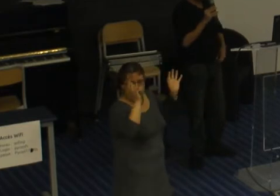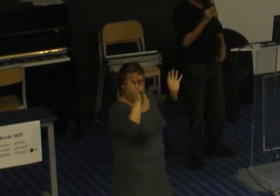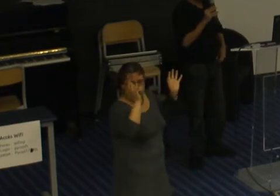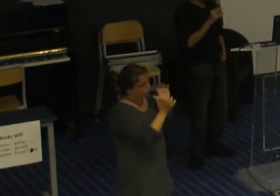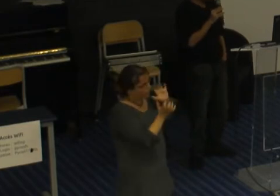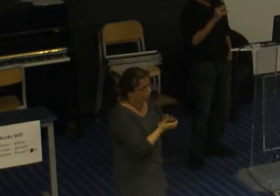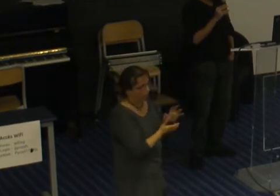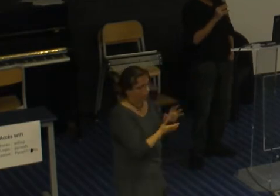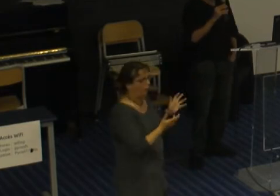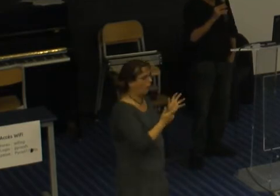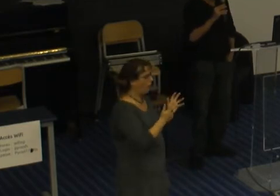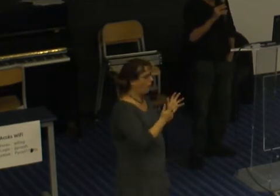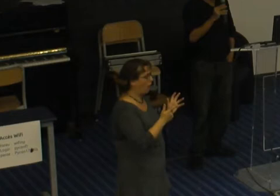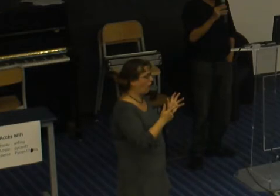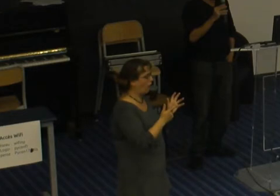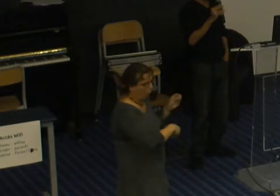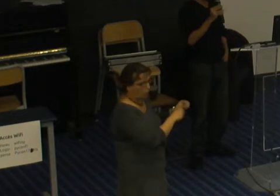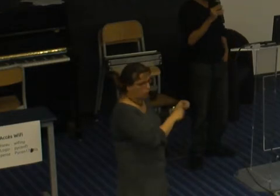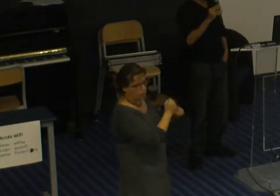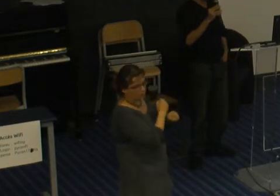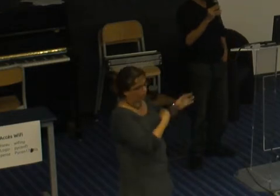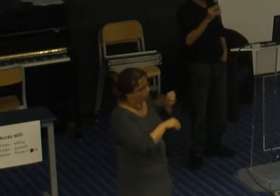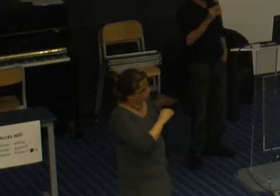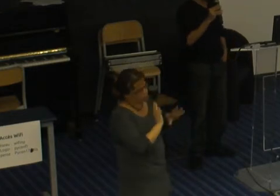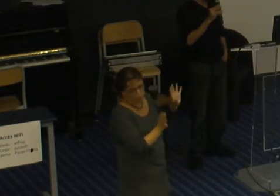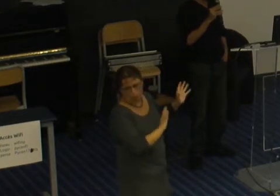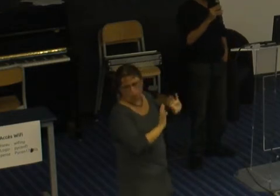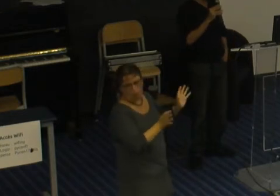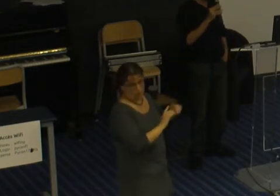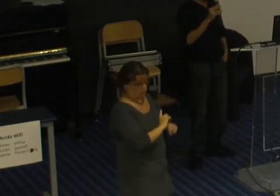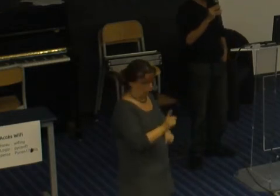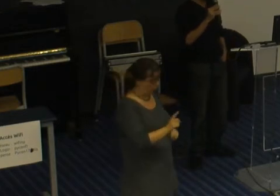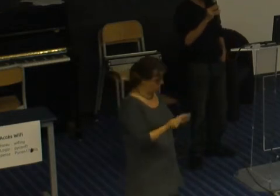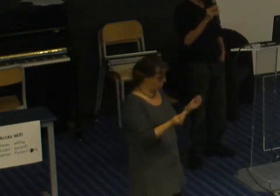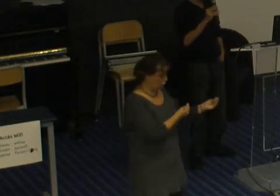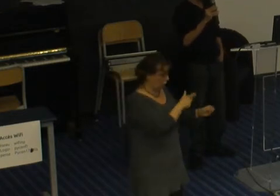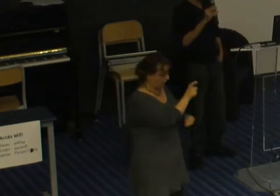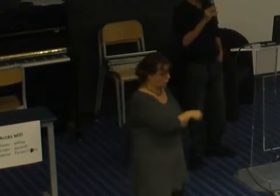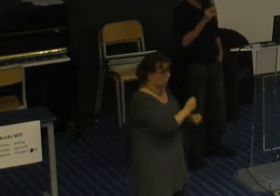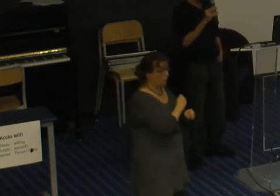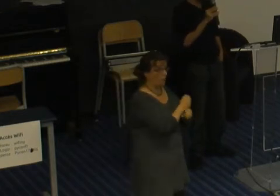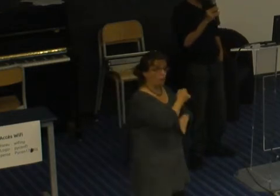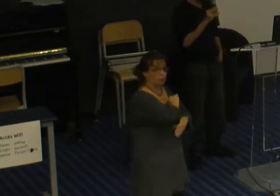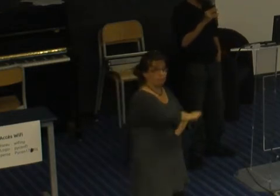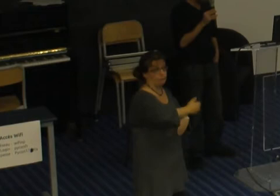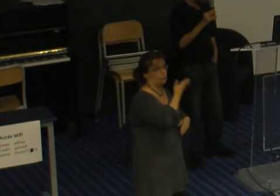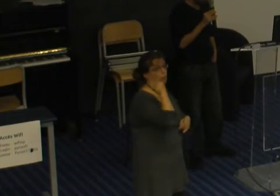travail supplémentaire mais en fait non c'est permettre à personne d'être plus productive et c'est un coût relativement minime